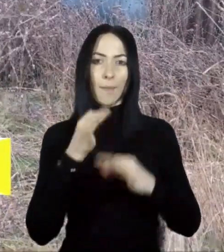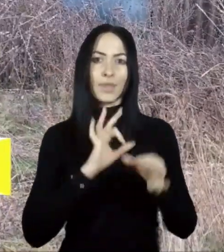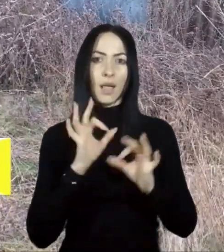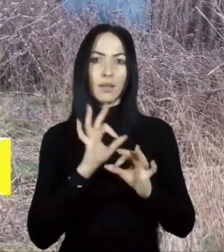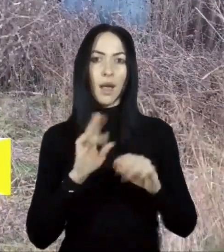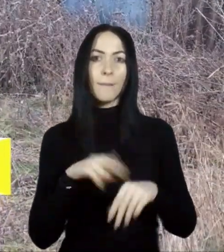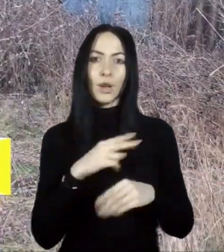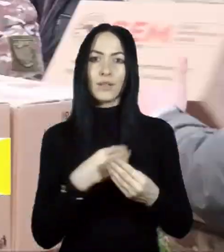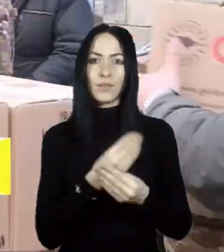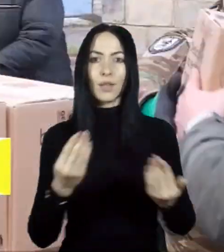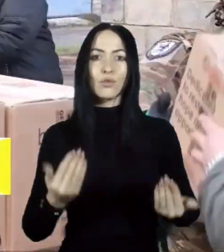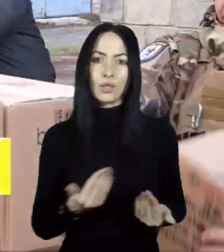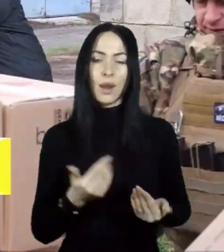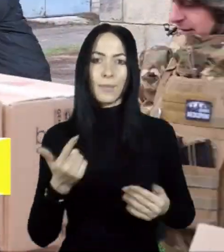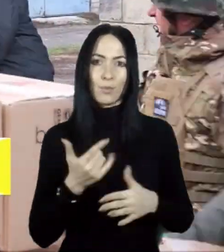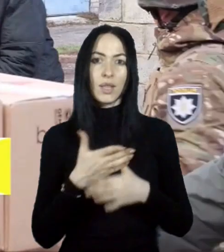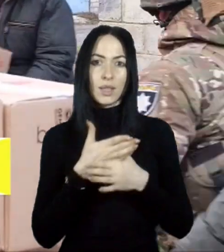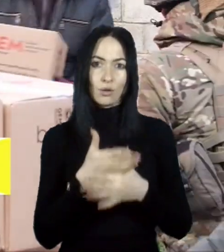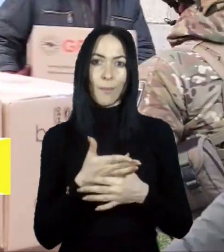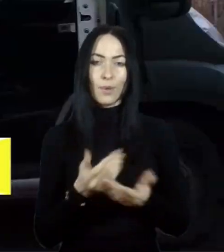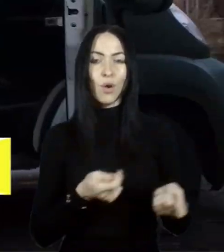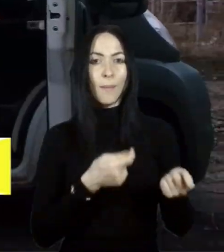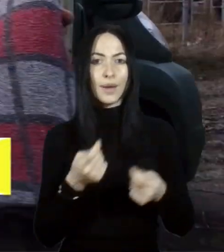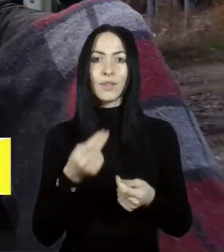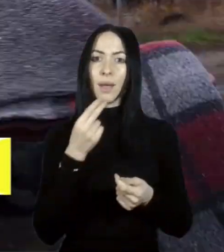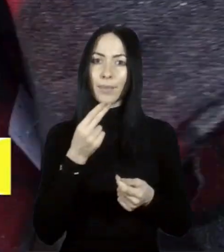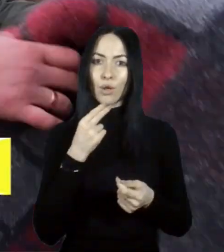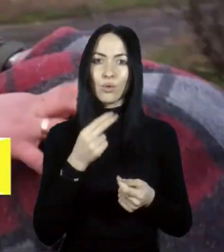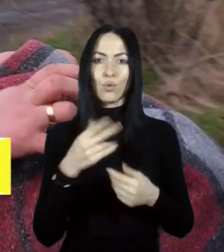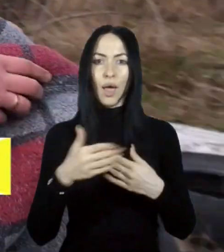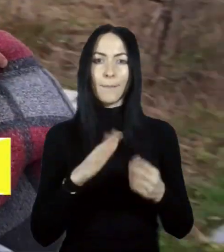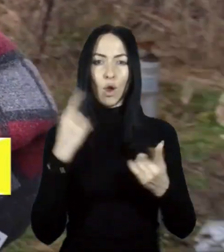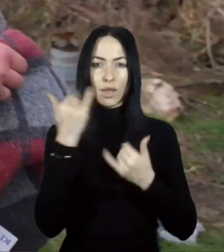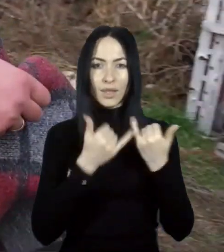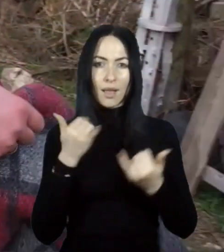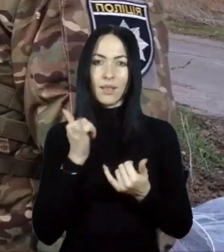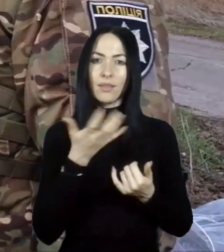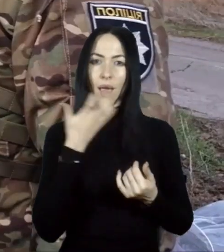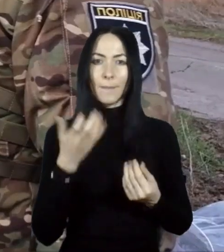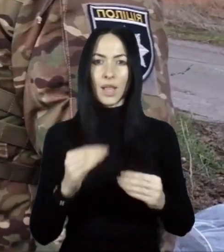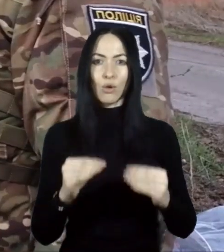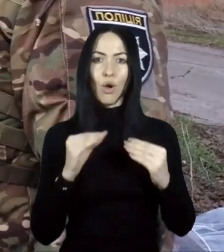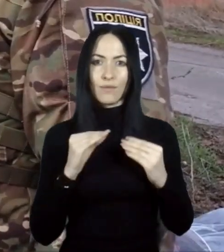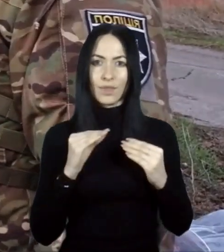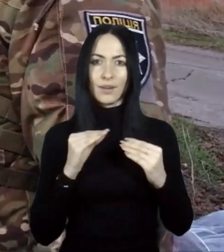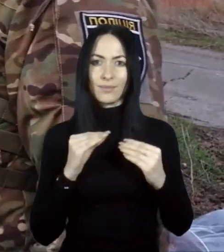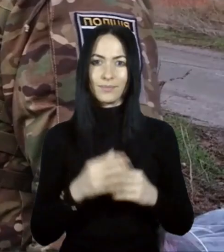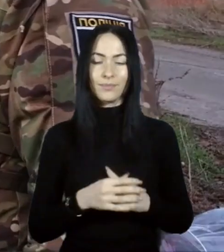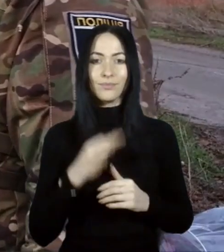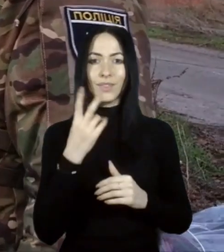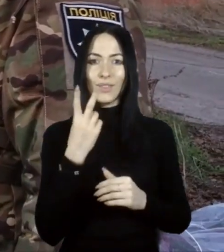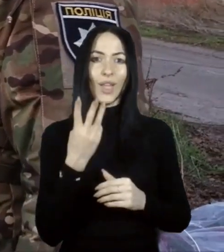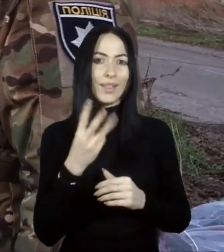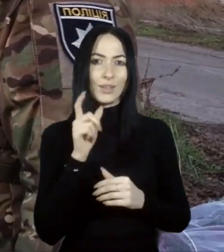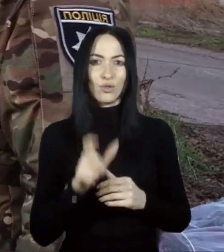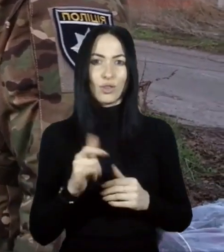видають жителям гуманітарну допомогу. Привезли продукти, набори гігієни та теплі ковдри. Два, три, чотири чоловіка в